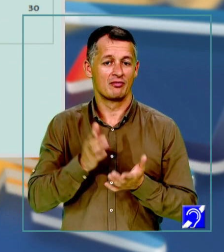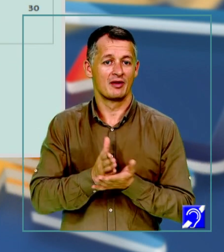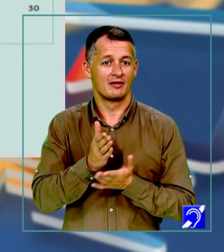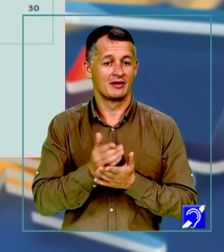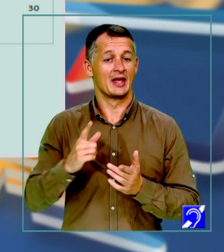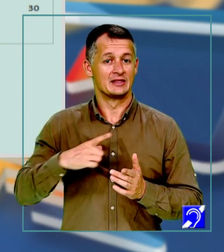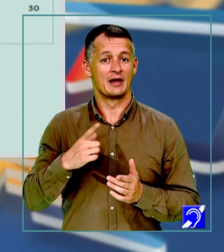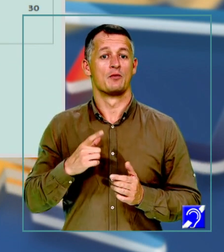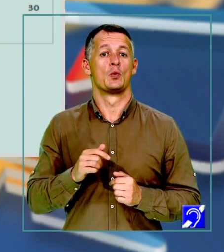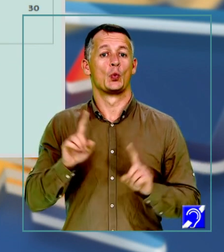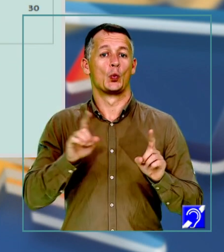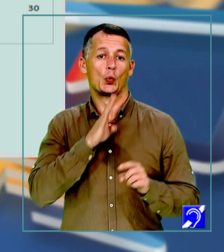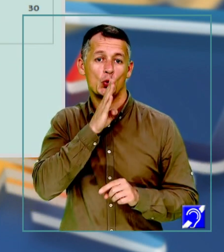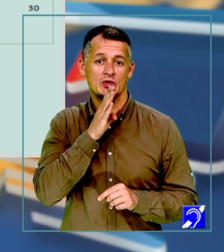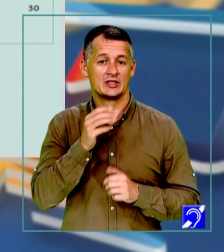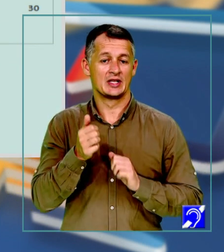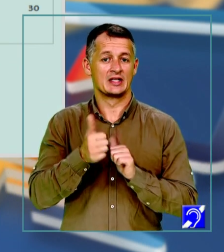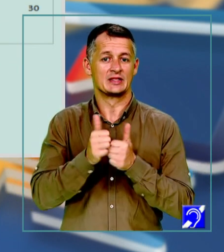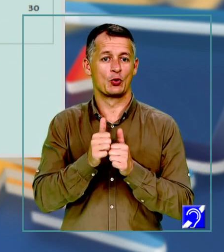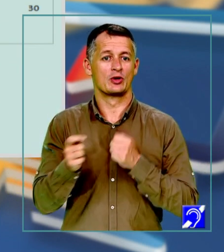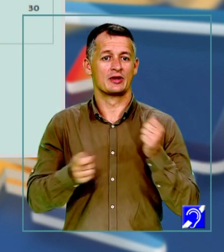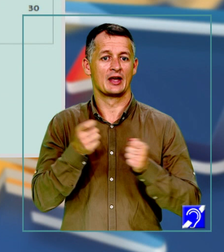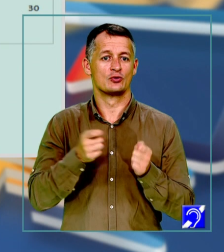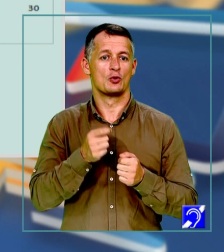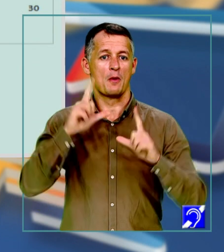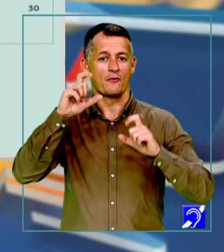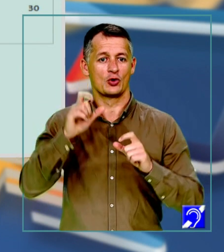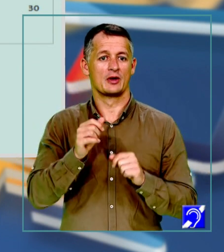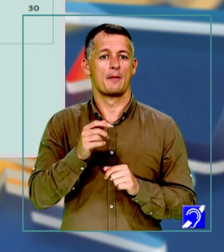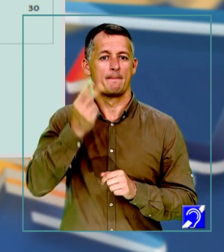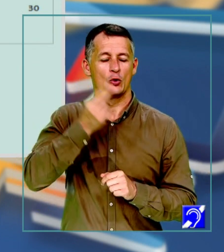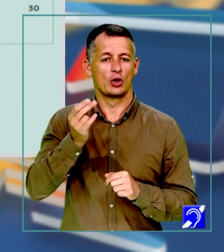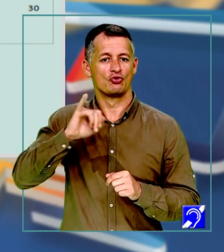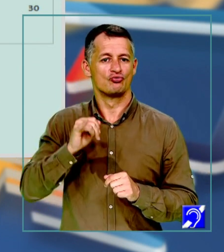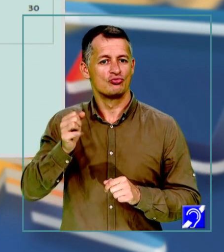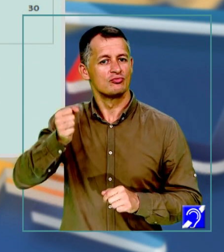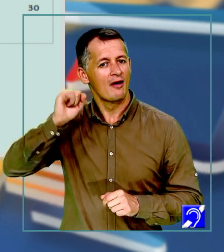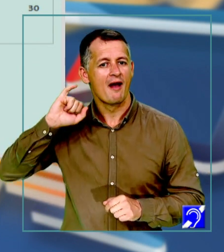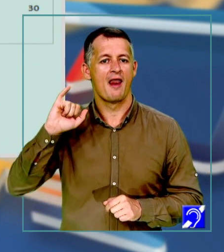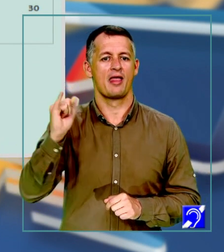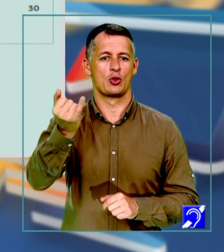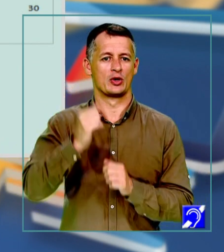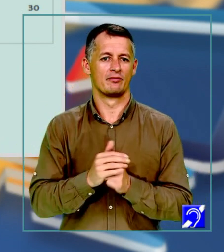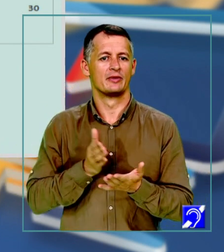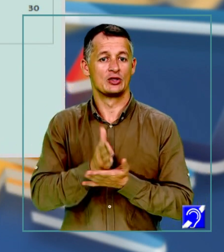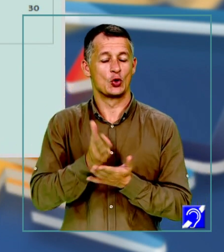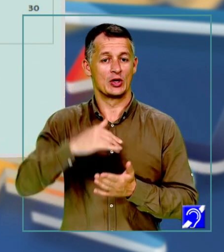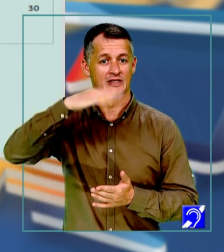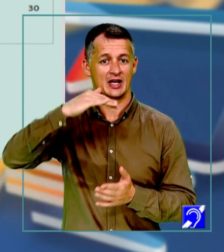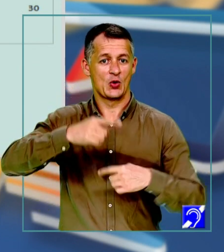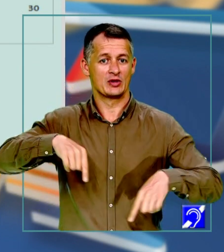muzica, sportul, dansul, fotografia, pictura și călătoria. Deseori, în zilele noastre,